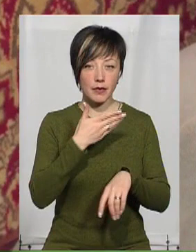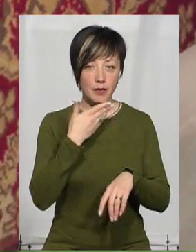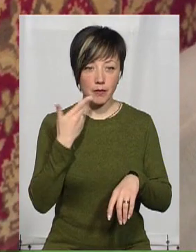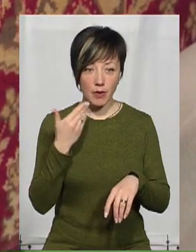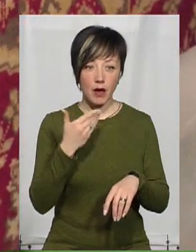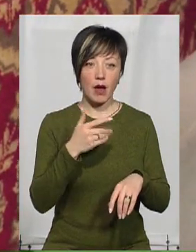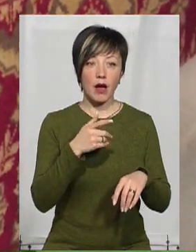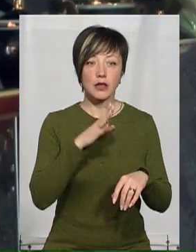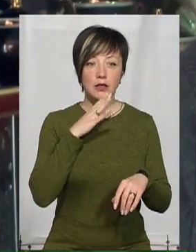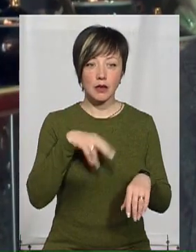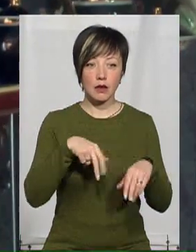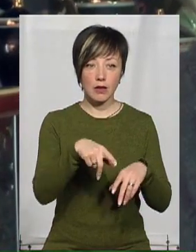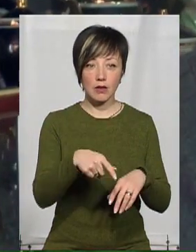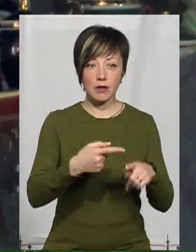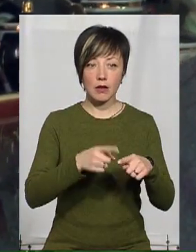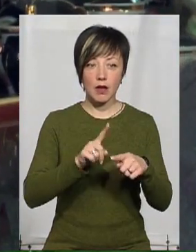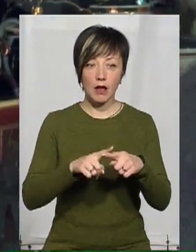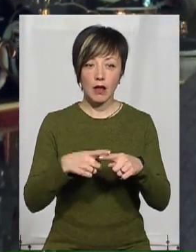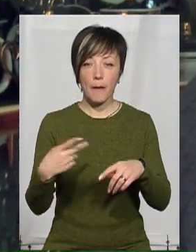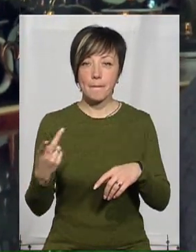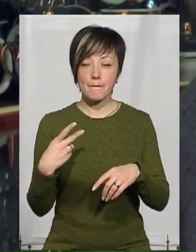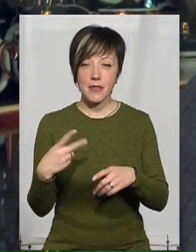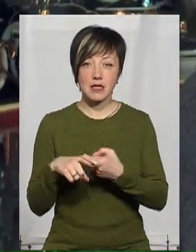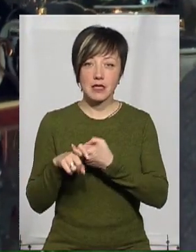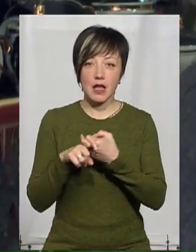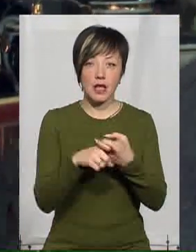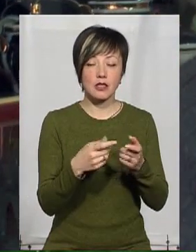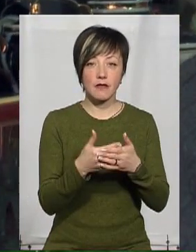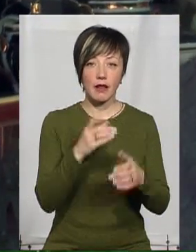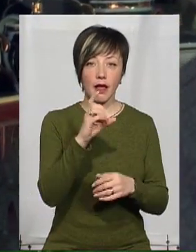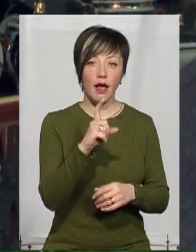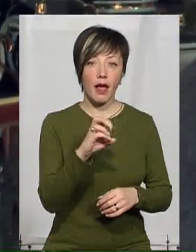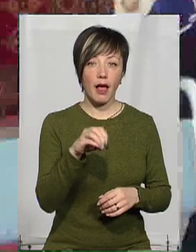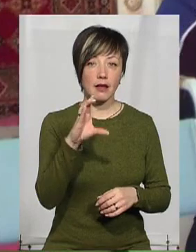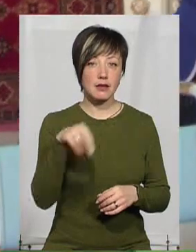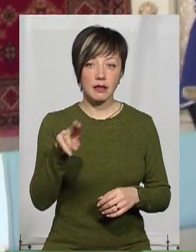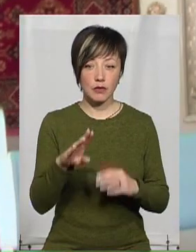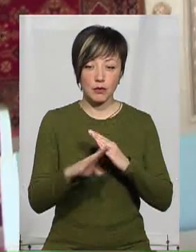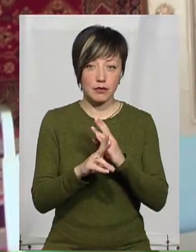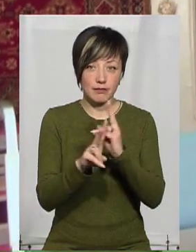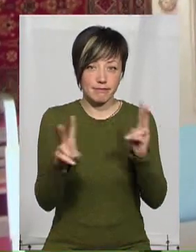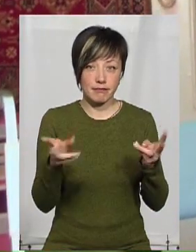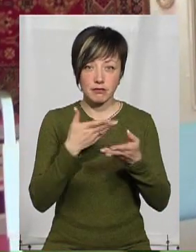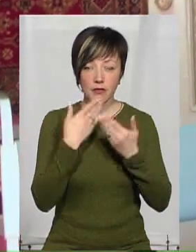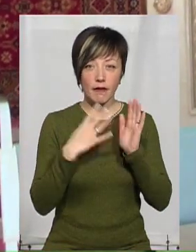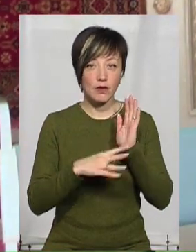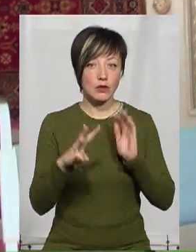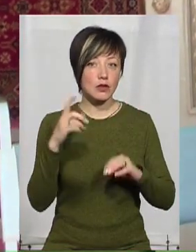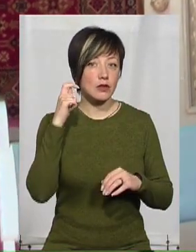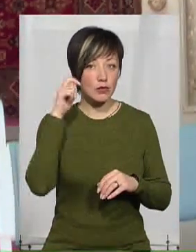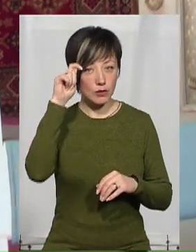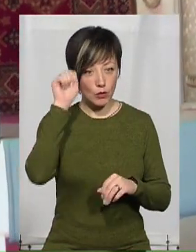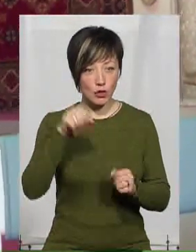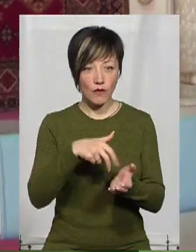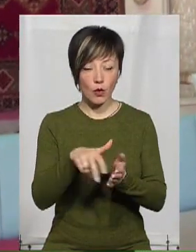чоловікові зробили дві операції. Ми повністю залежимо від Хесада, нам допомогти більше нікому. 93-річний Саак Вольфович може